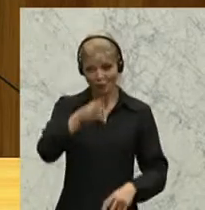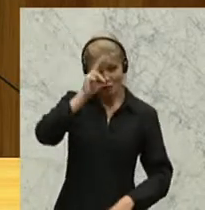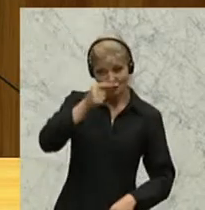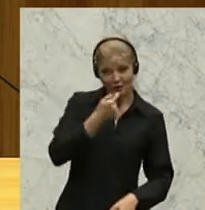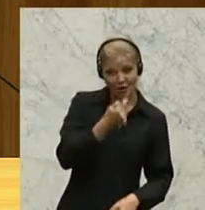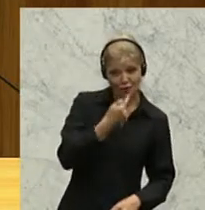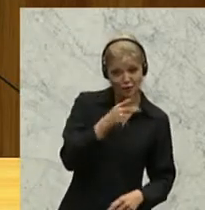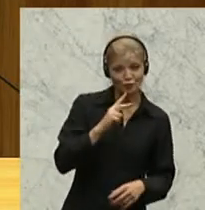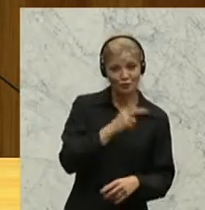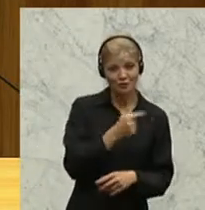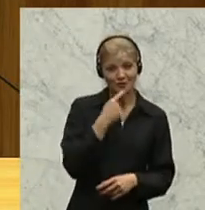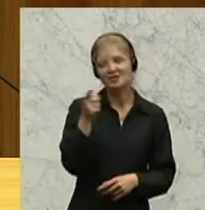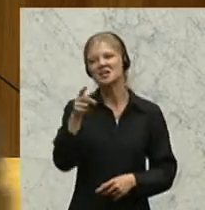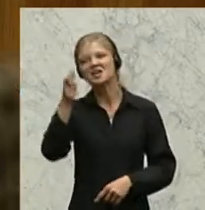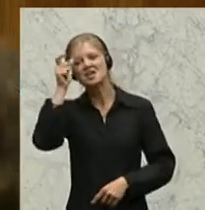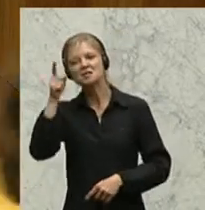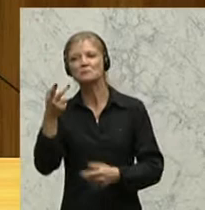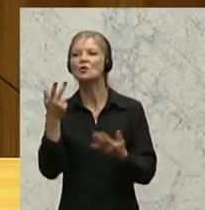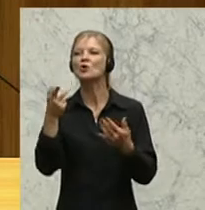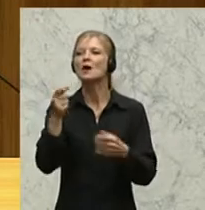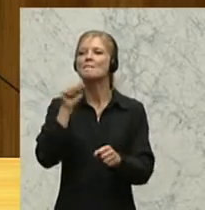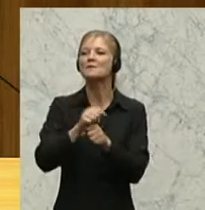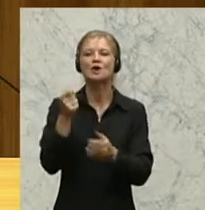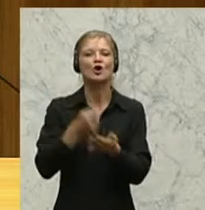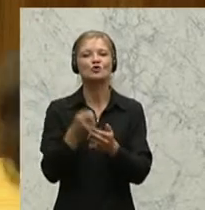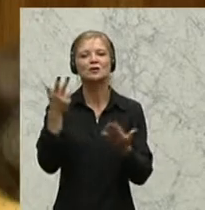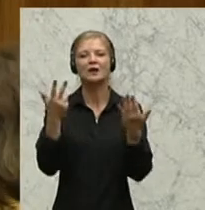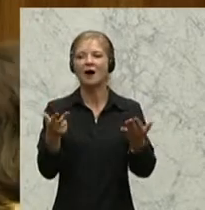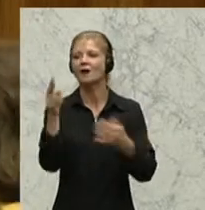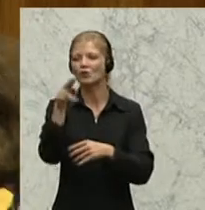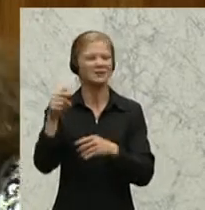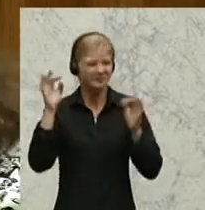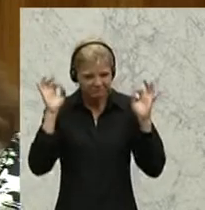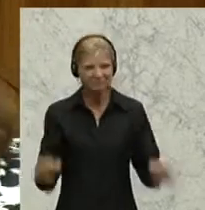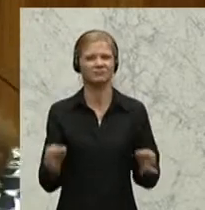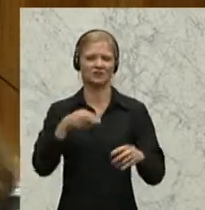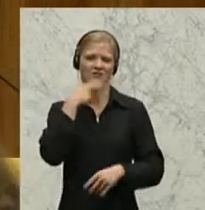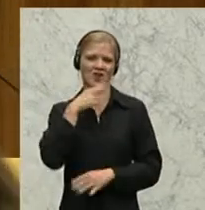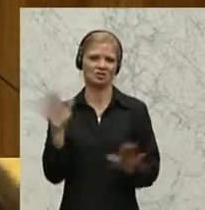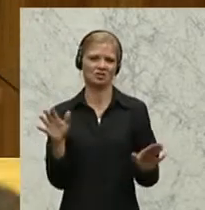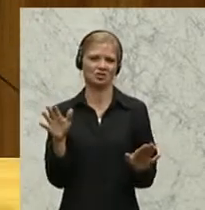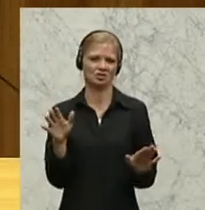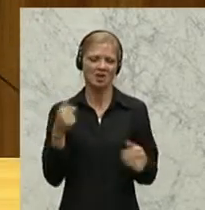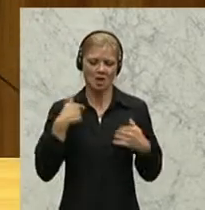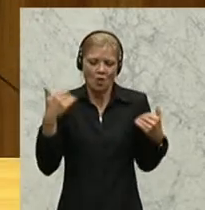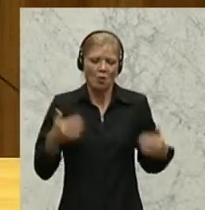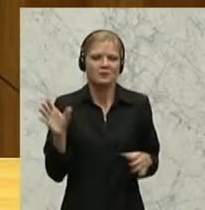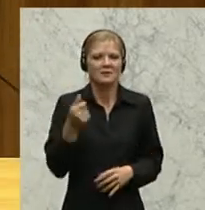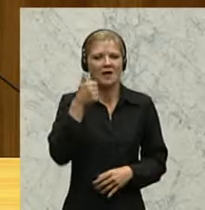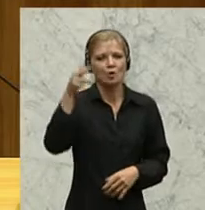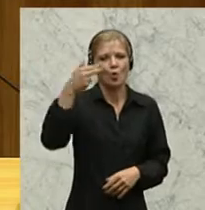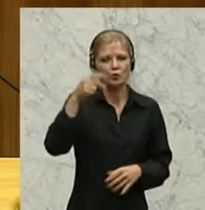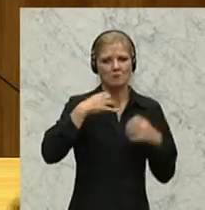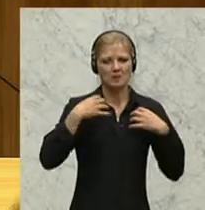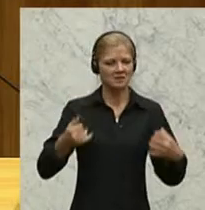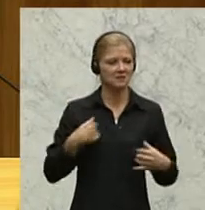das Bier acht Euro kosten würde, ist einfach falsch. Und ich kann Ihnen sagen, ich habe heute mit einem Hotelier telefoniert, mit dem Herrn Rainer